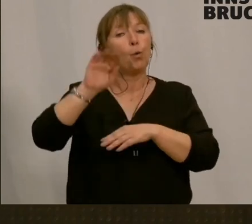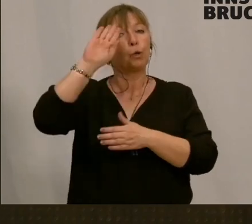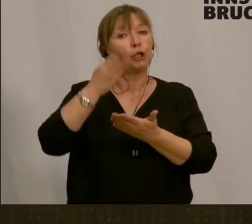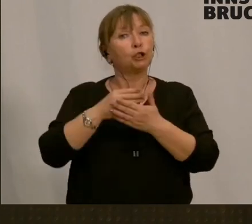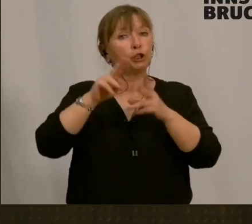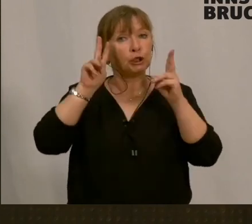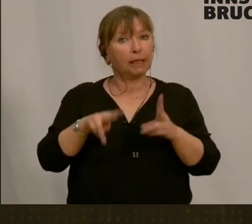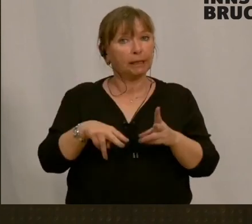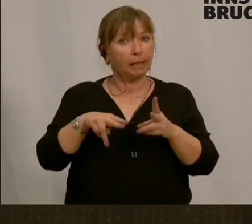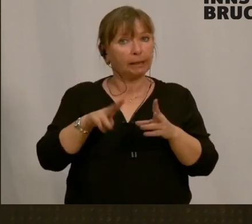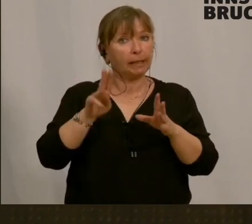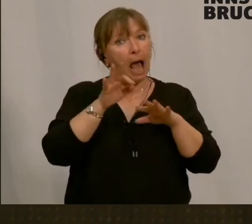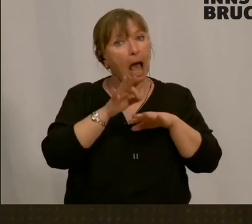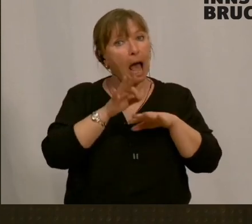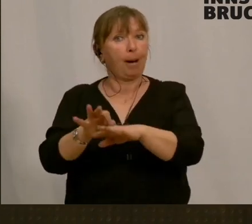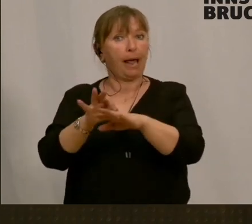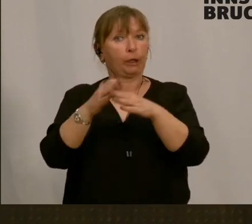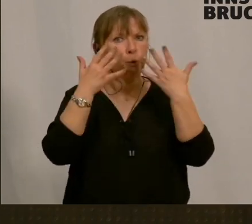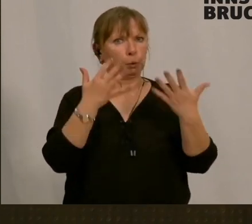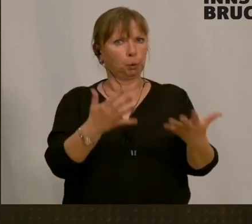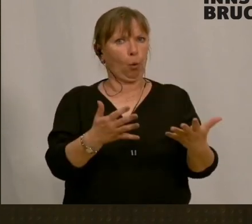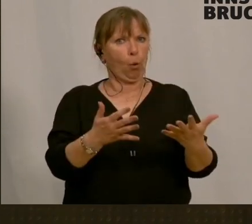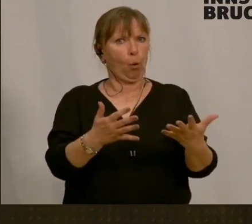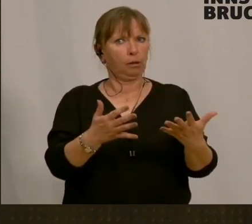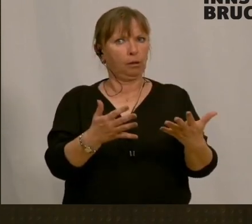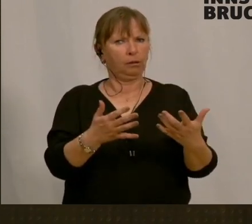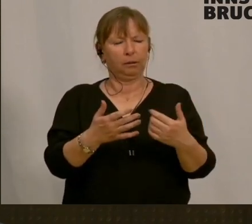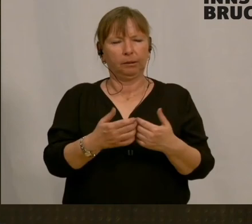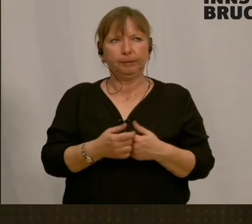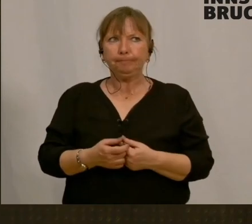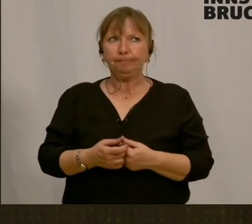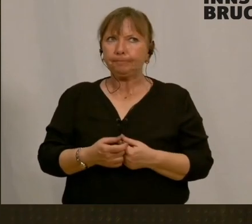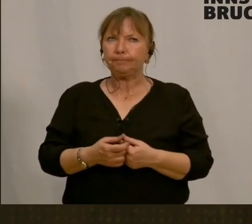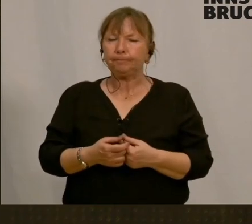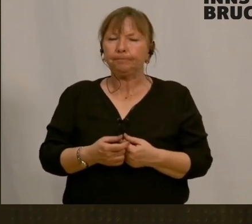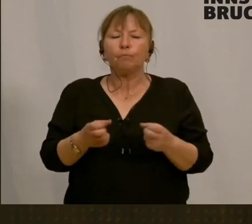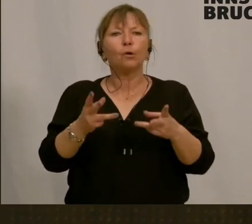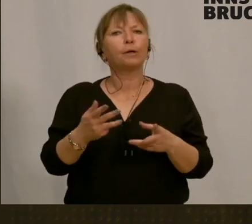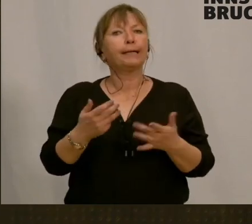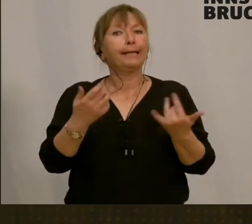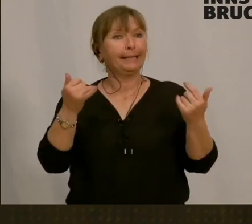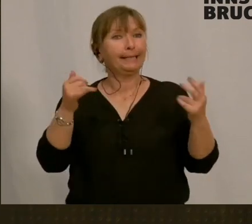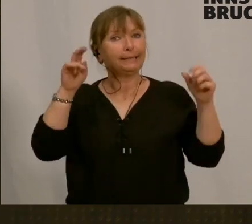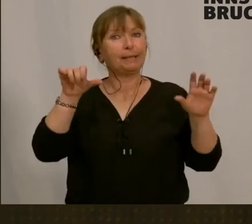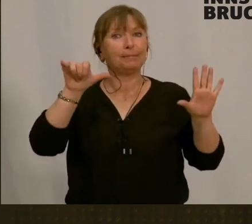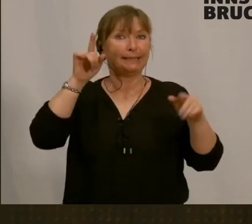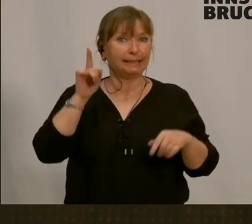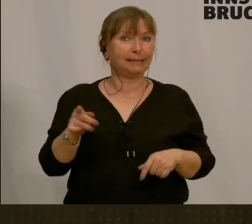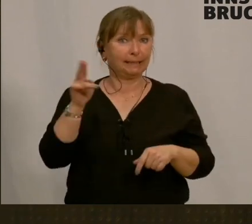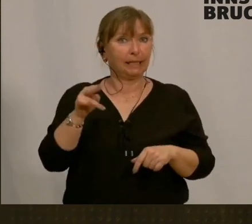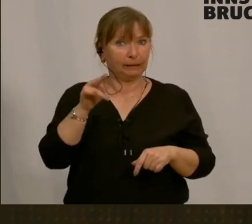Wie froh mir leid, wie gesagt, wir reden von 6.000 Euro. Es ist eine